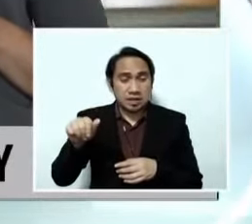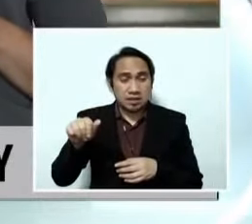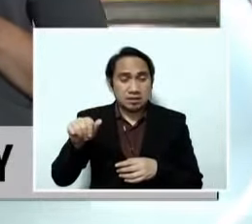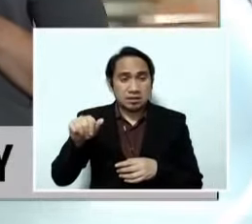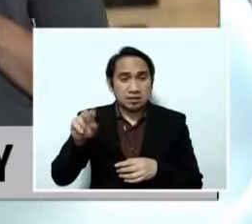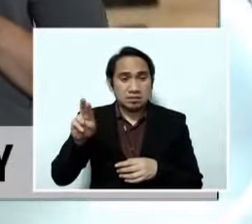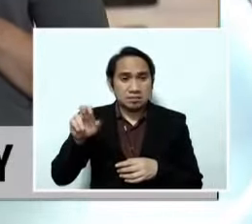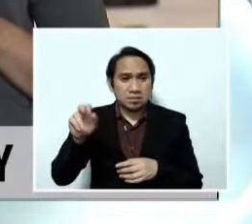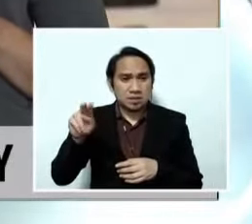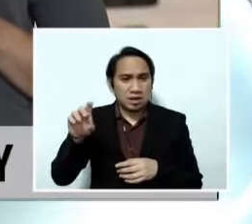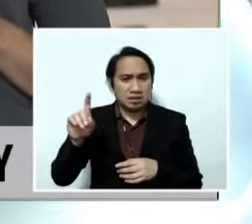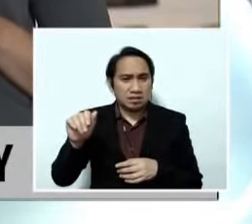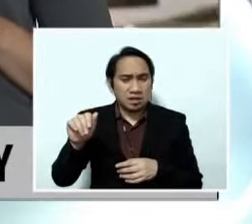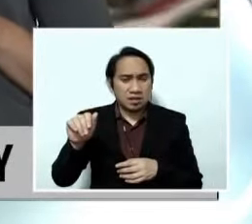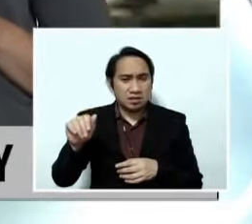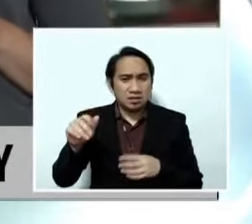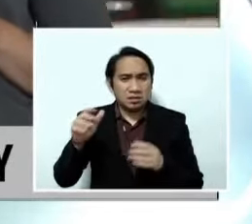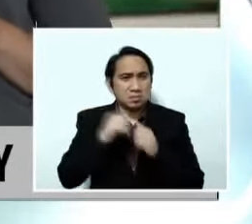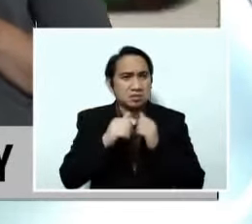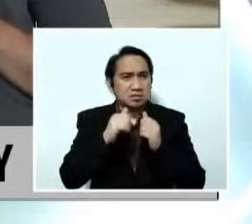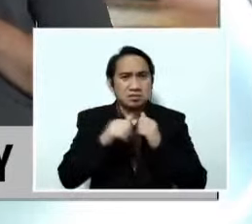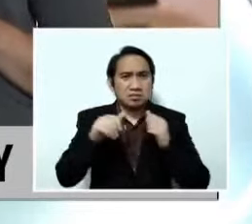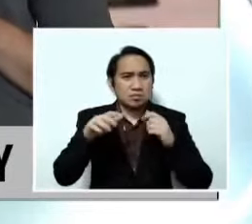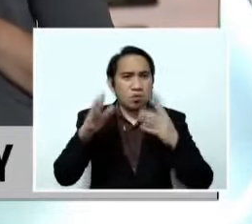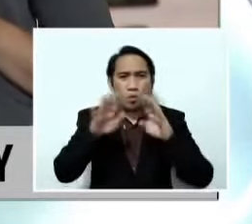bawal din ang mga tao na makinig ng misa.